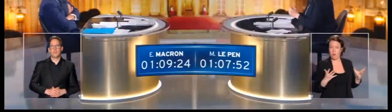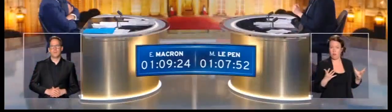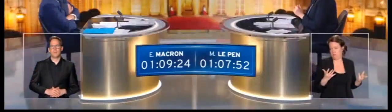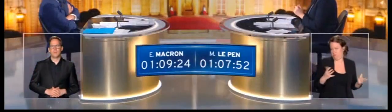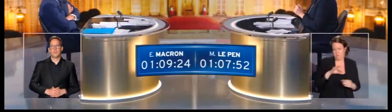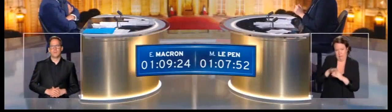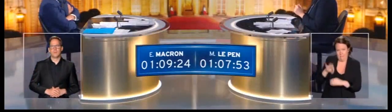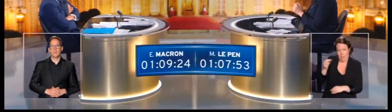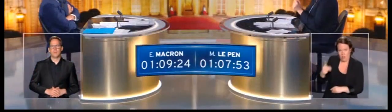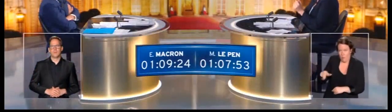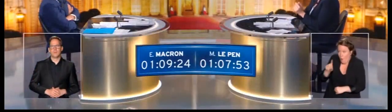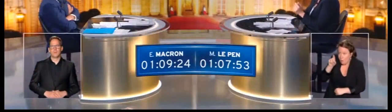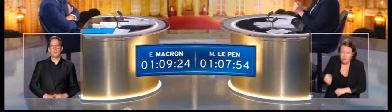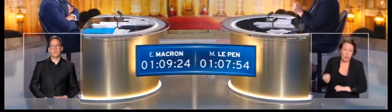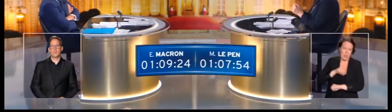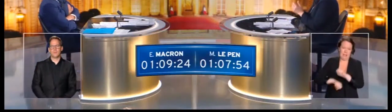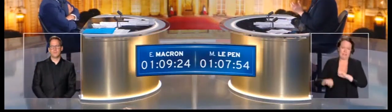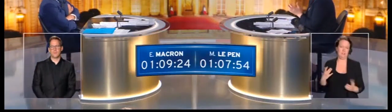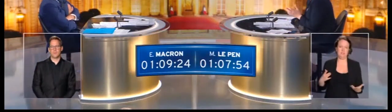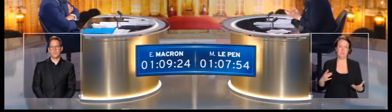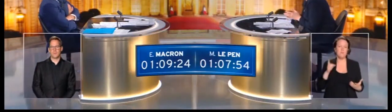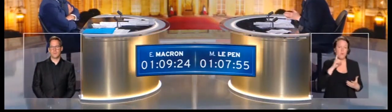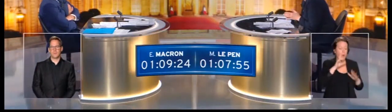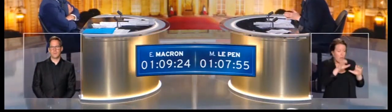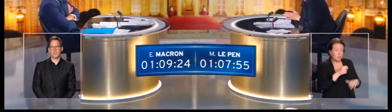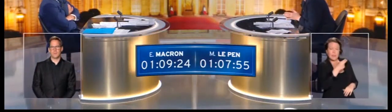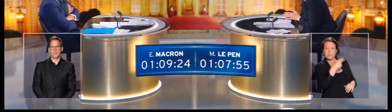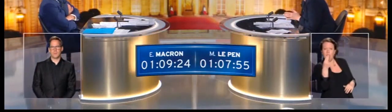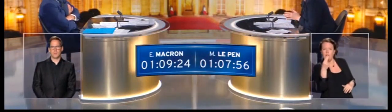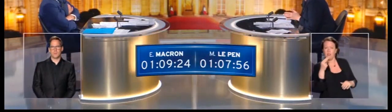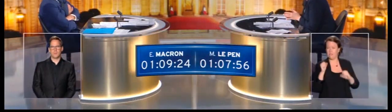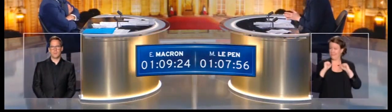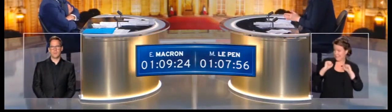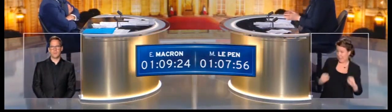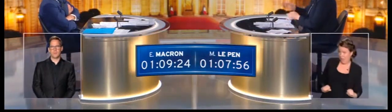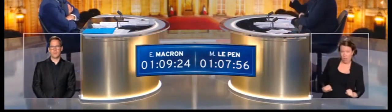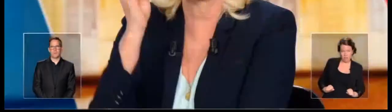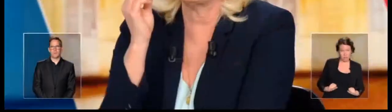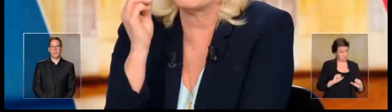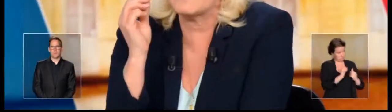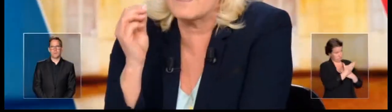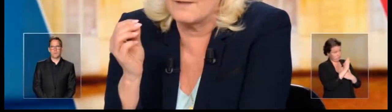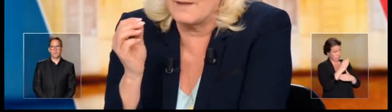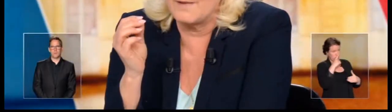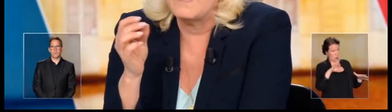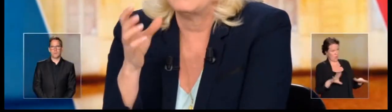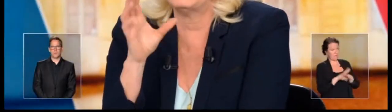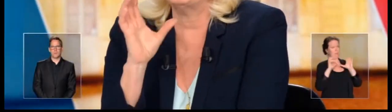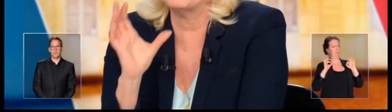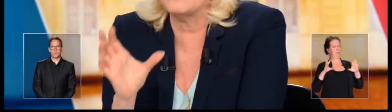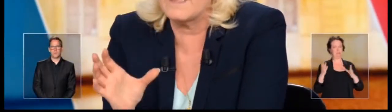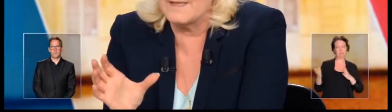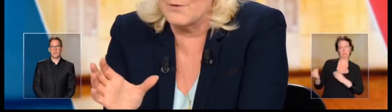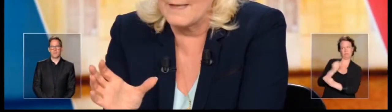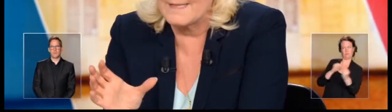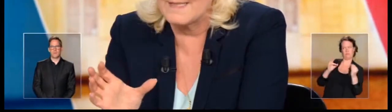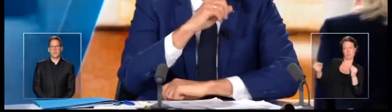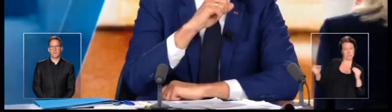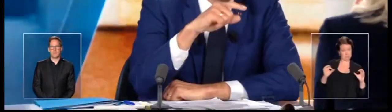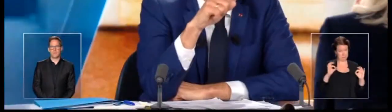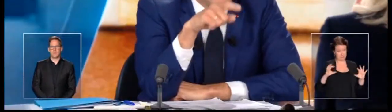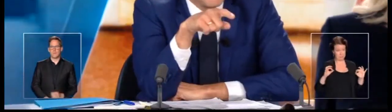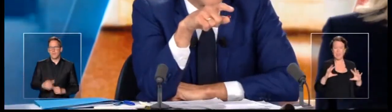? Surtout lorsque l'Assemblée nationale et le Sénat ne sont pas représentatifs du peuple français. Donc, soyons raisonnables, aimons la